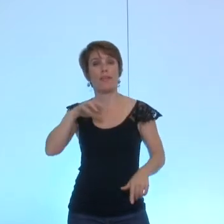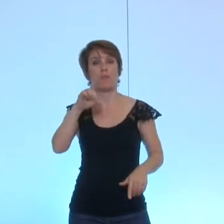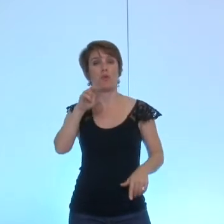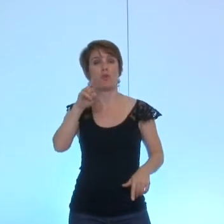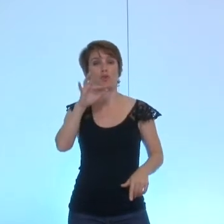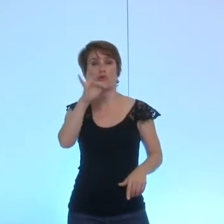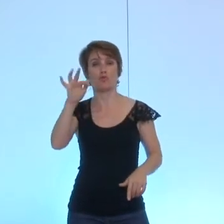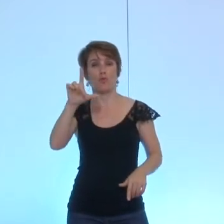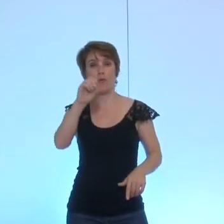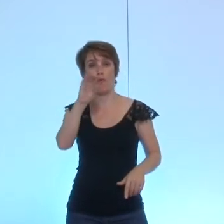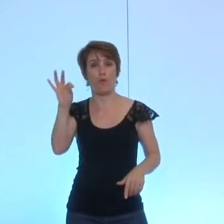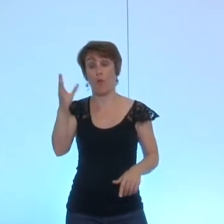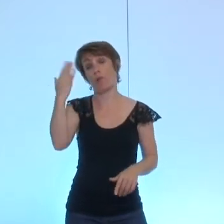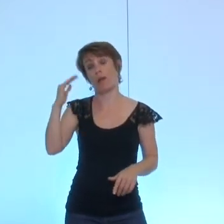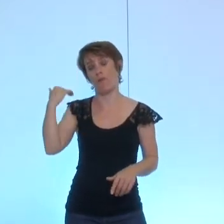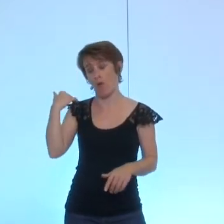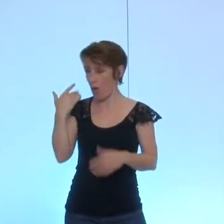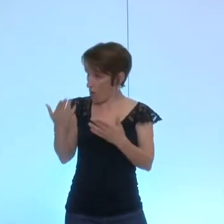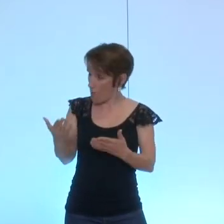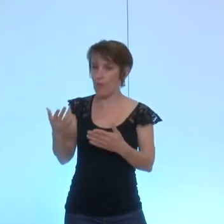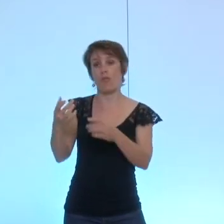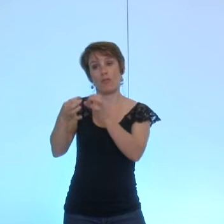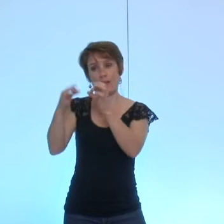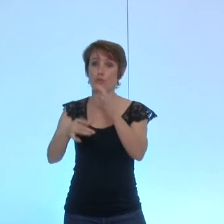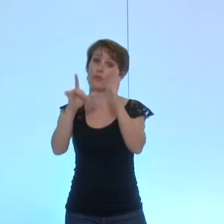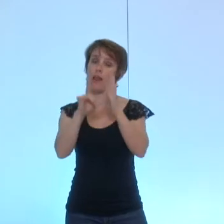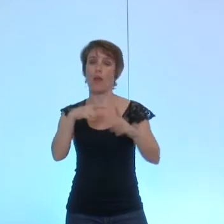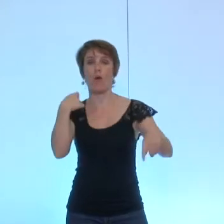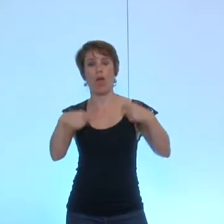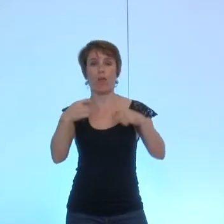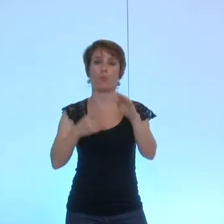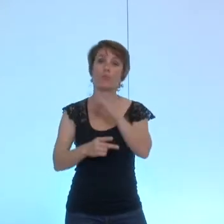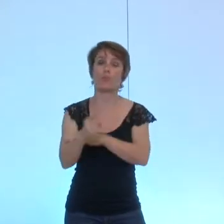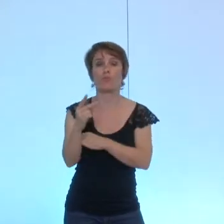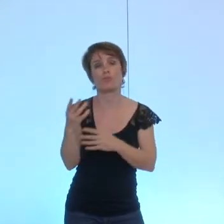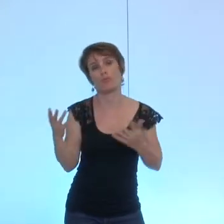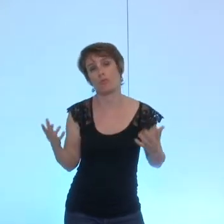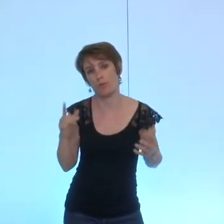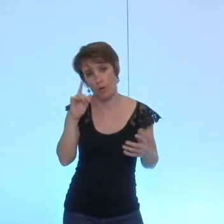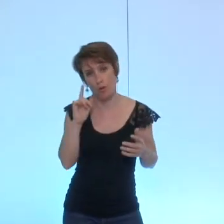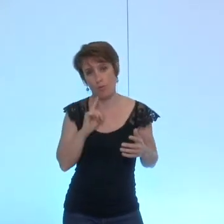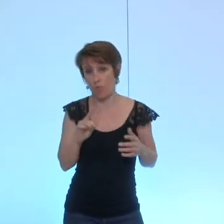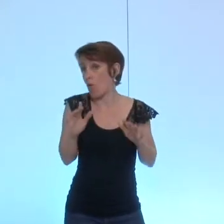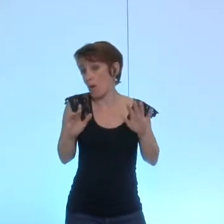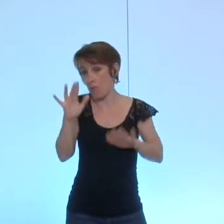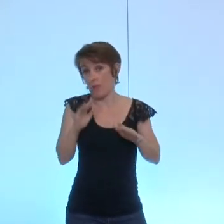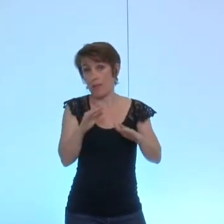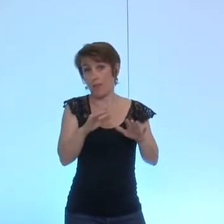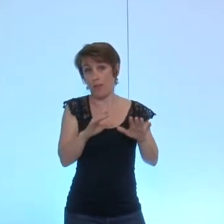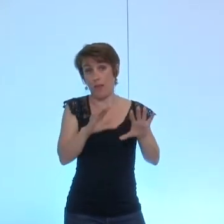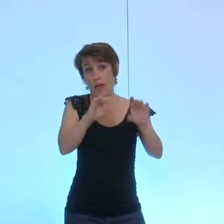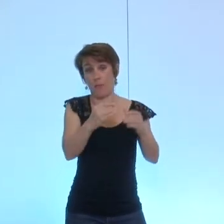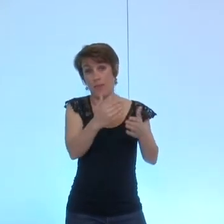y un an et demi maintenant trouve un cadre beaucoup plus souple d'application donc on peut effectivement imaginer que ces projets d'habitat participatif